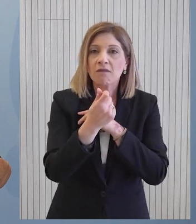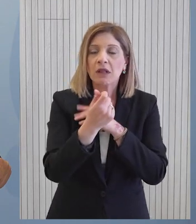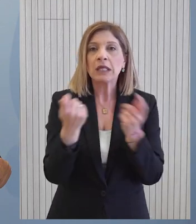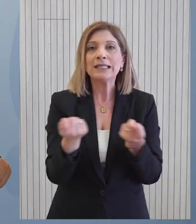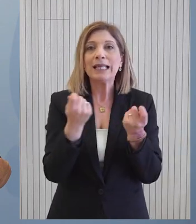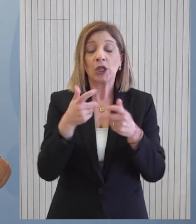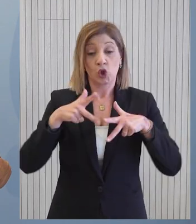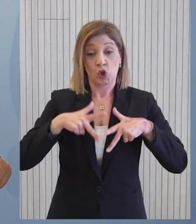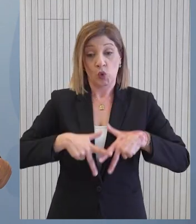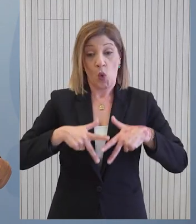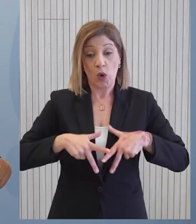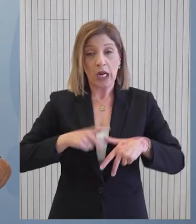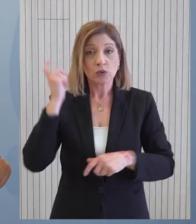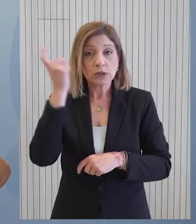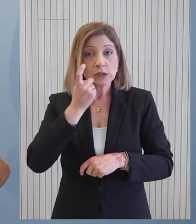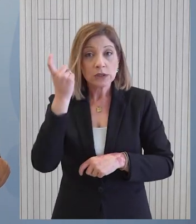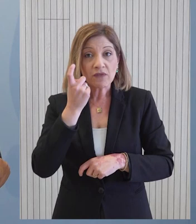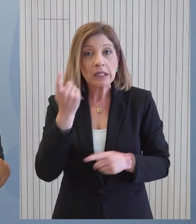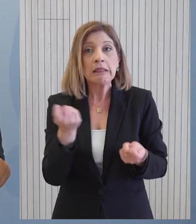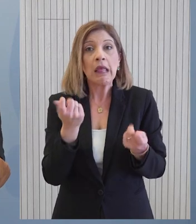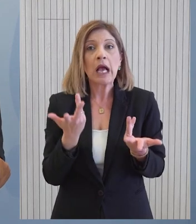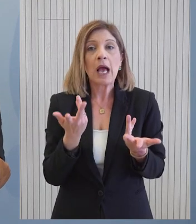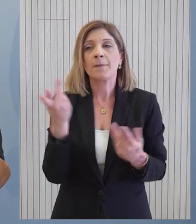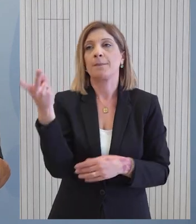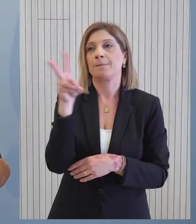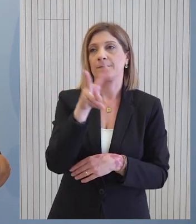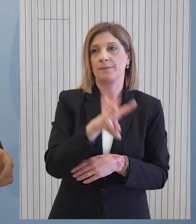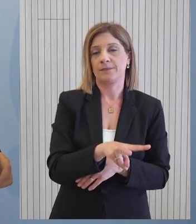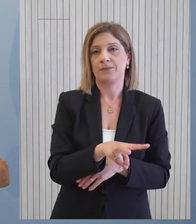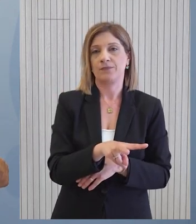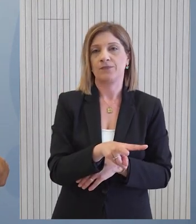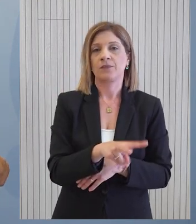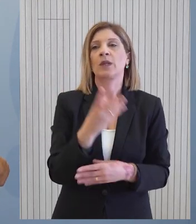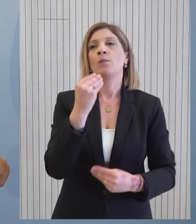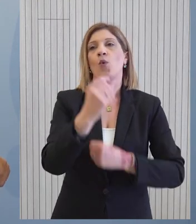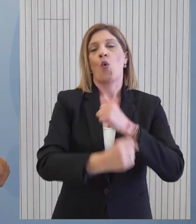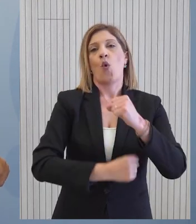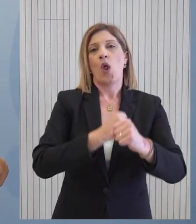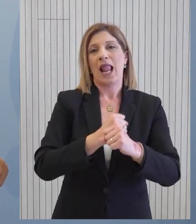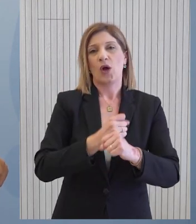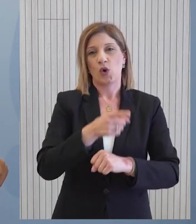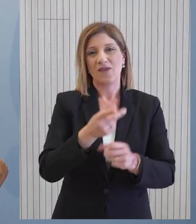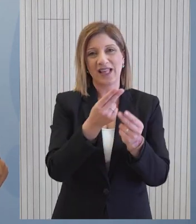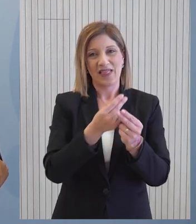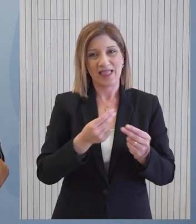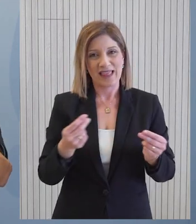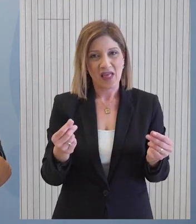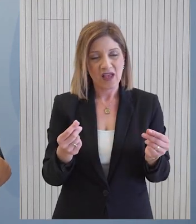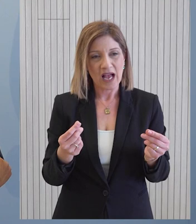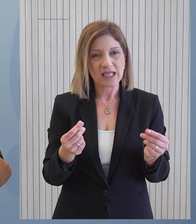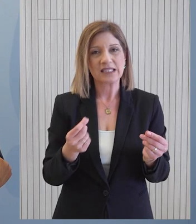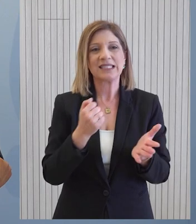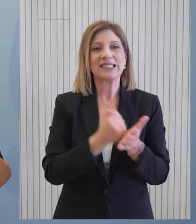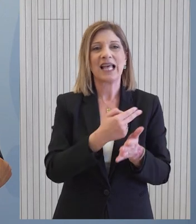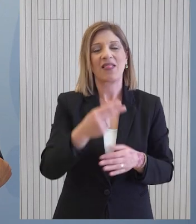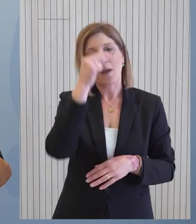το κράτος σκέφτεται να κάνει κάτι. Οι διαδικασίες που διέμπουν εδώ και χρόνια τα όσα αναφέρεται και ιδιαίτερα τις σχέσεις